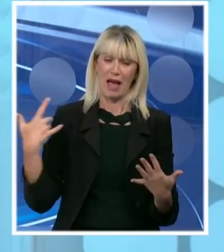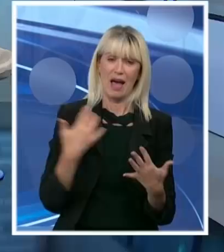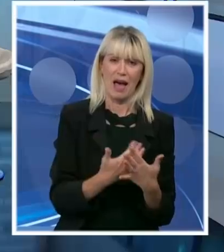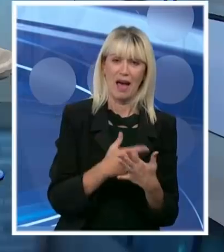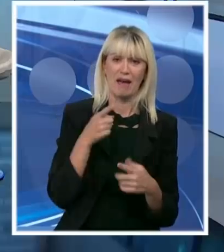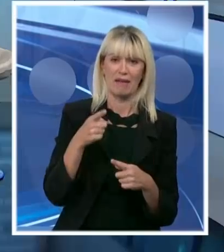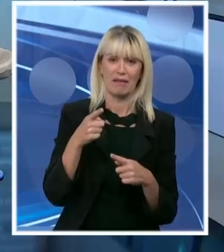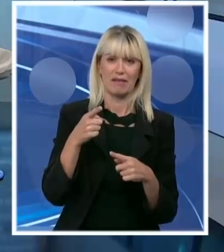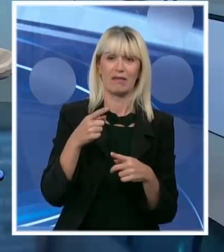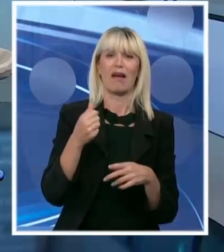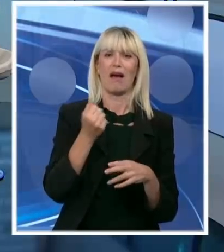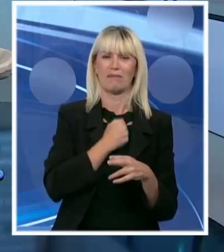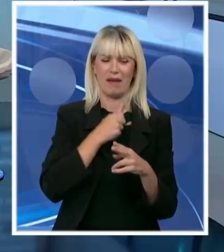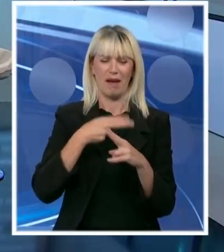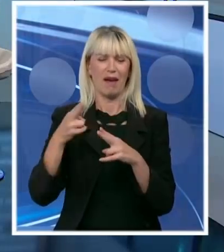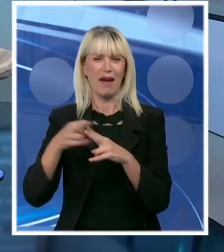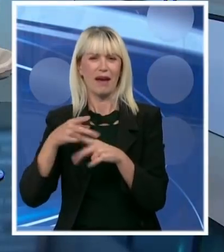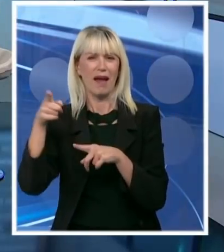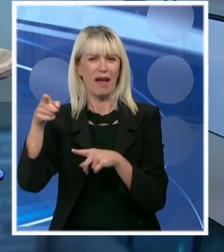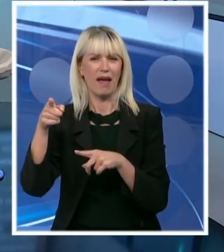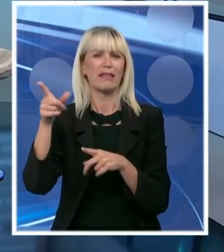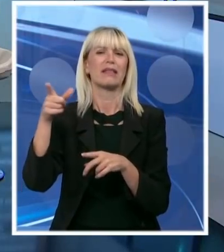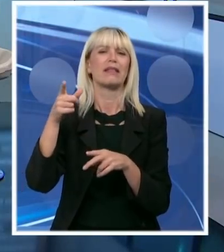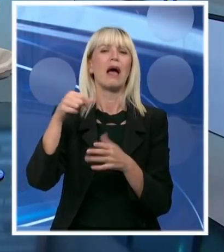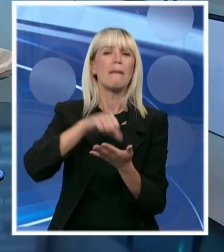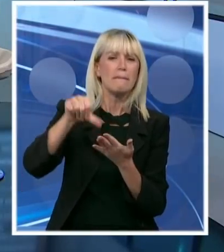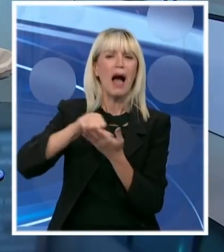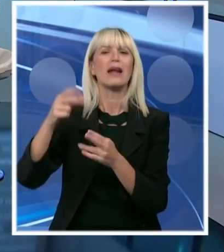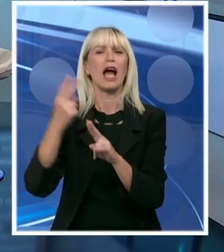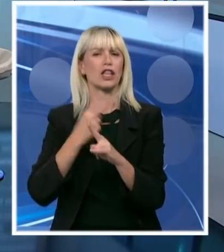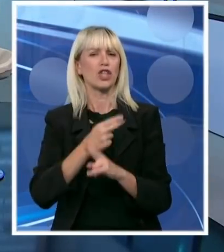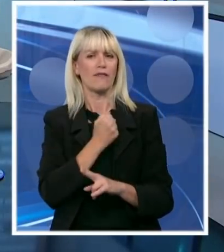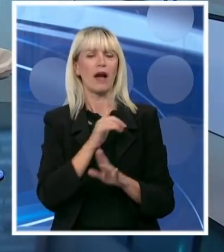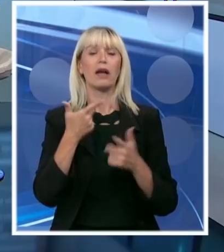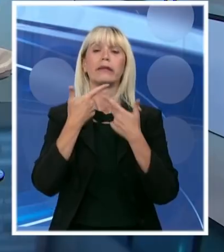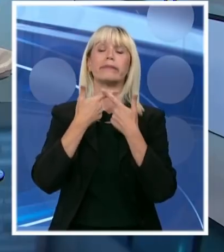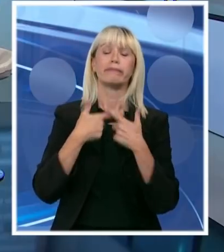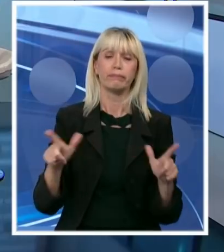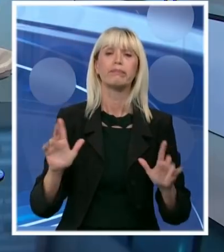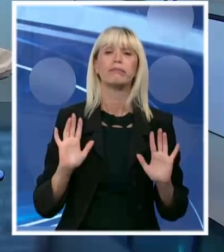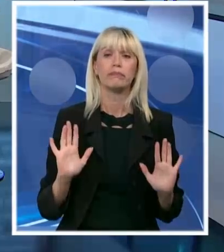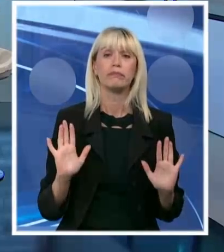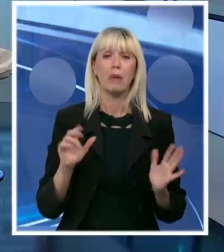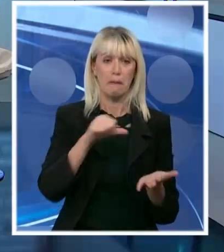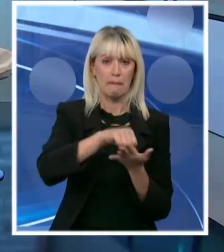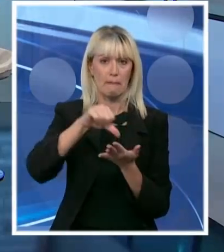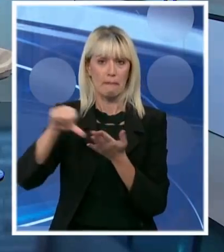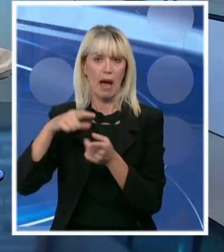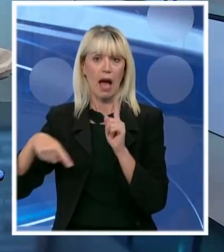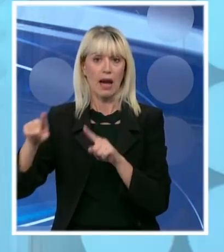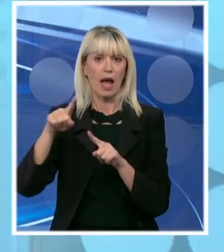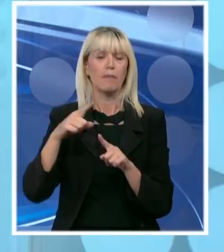trenutku ono što subvencionišemo bankama i što država garantuje. Odobreno je i ako bude odobreno